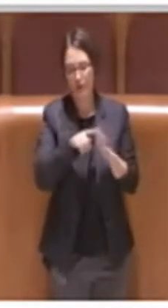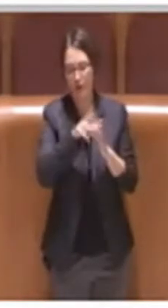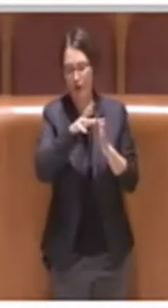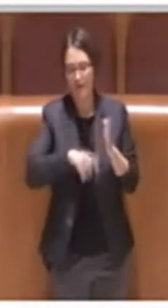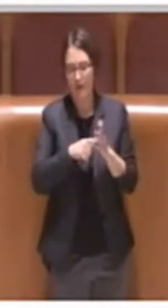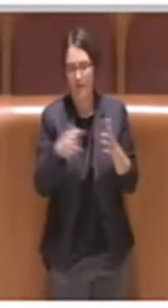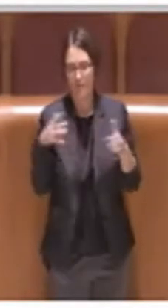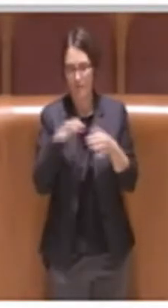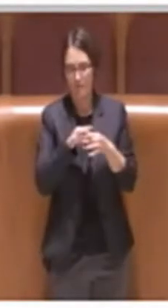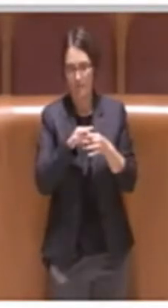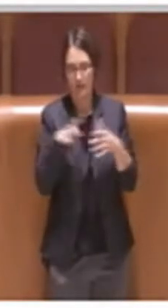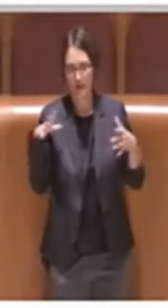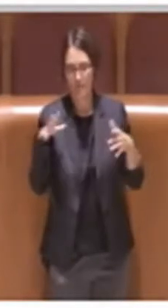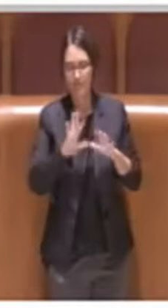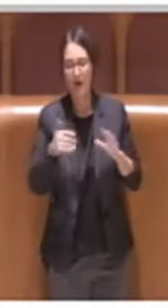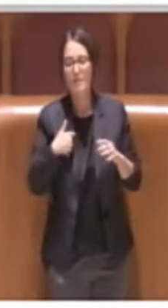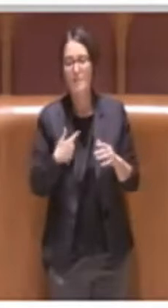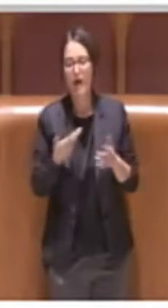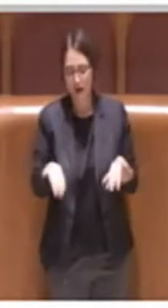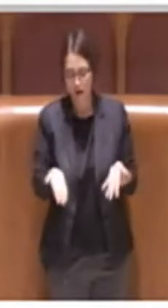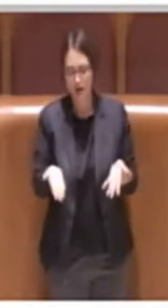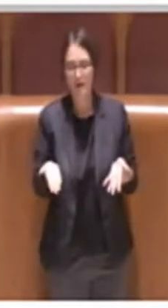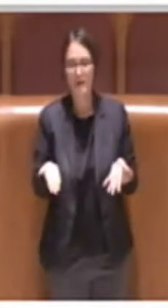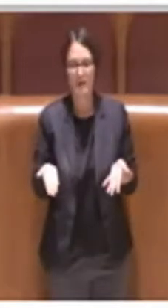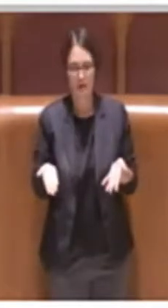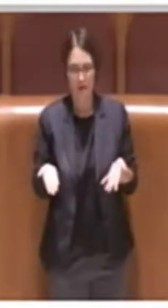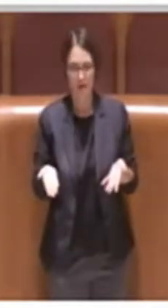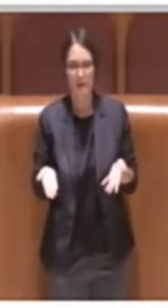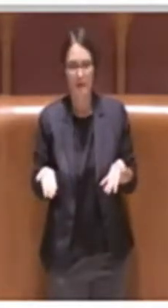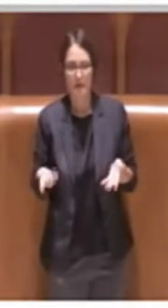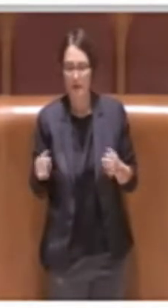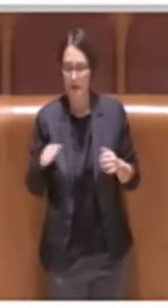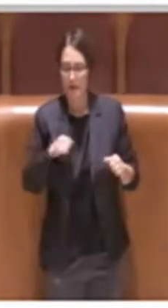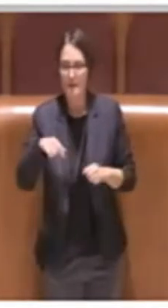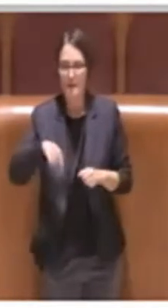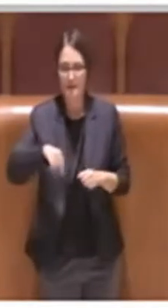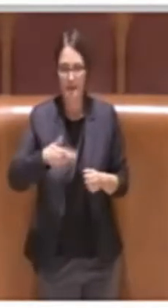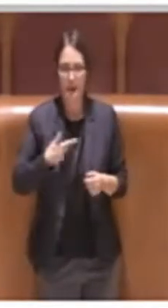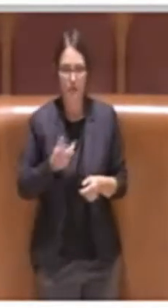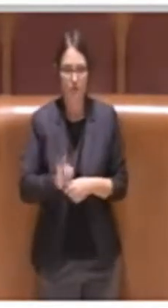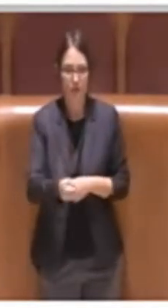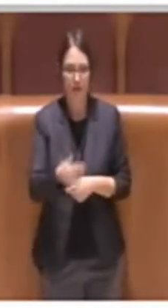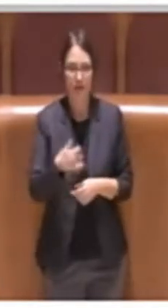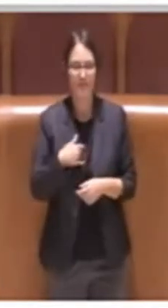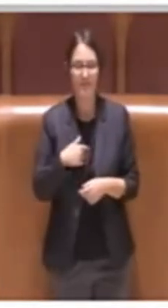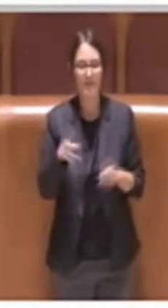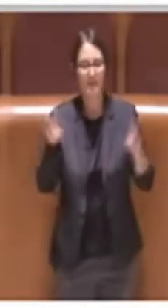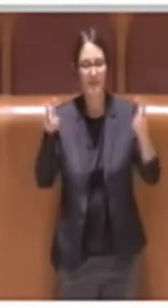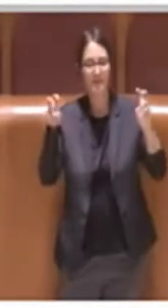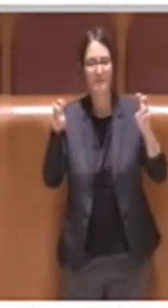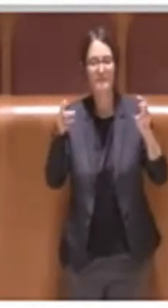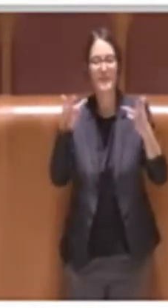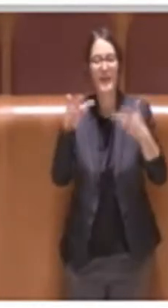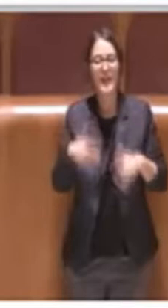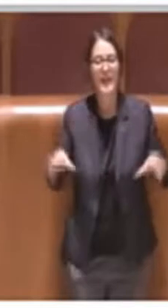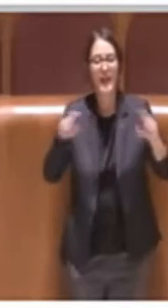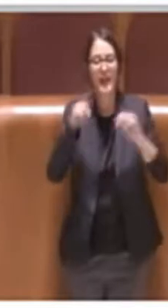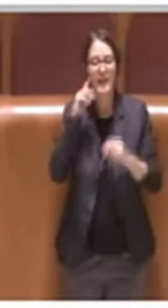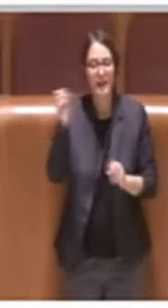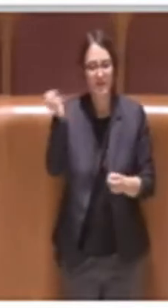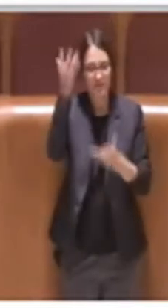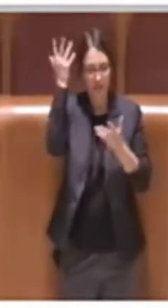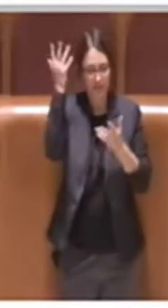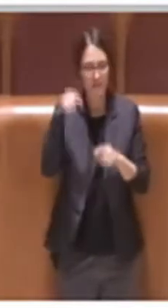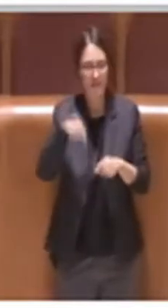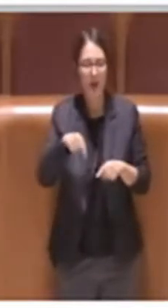'operazione che si sta portando avanti da parte di questa amministrazione con Reinventiamo. L'housing è una delle destinazioni